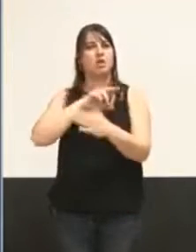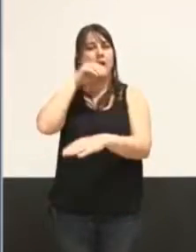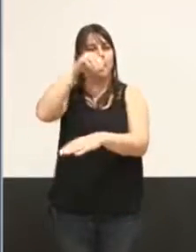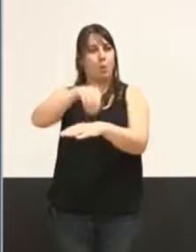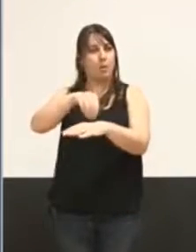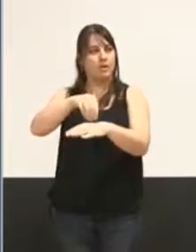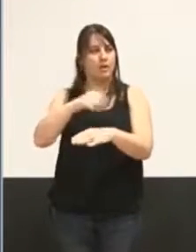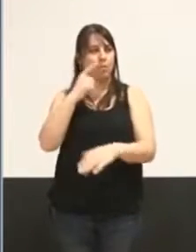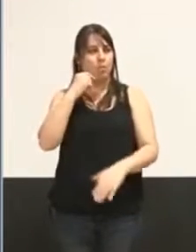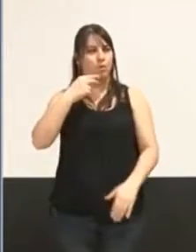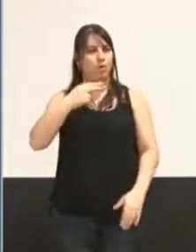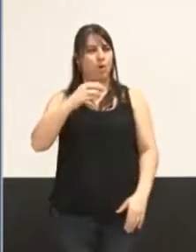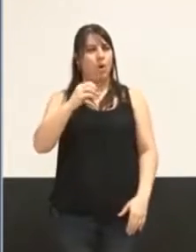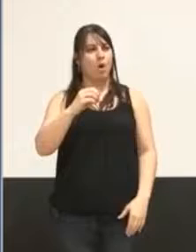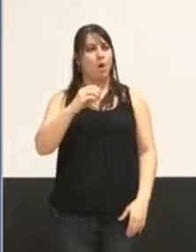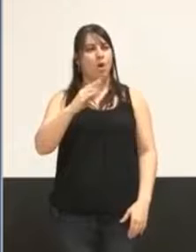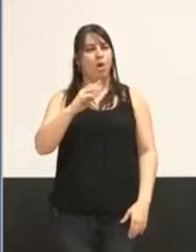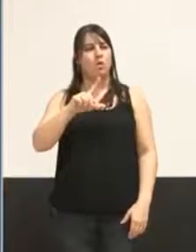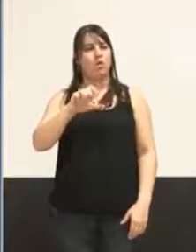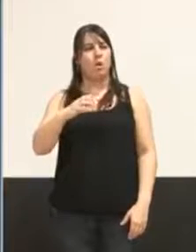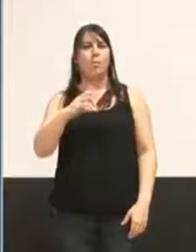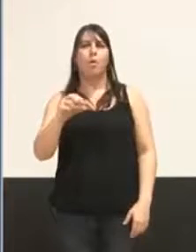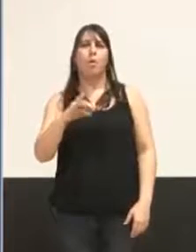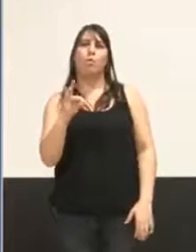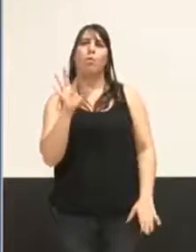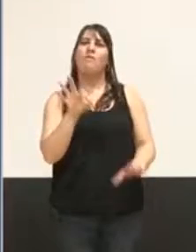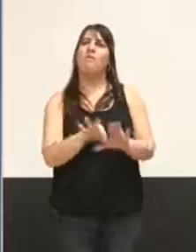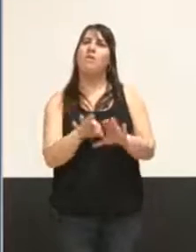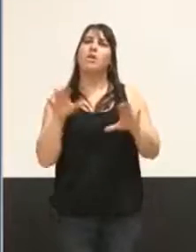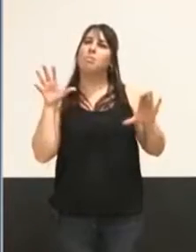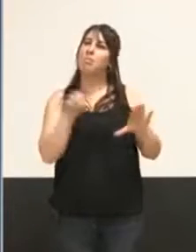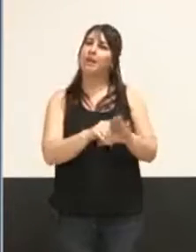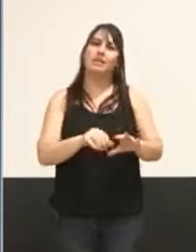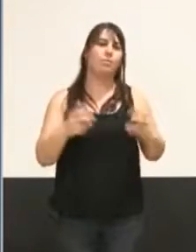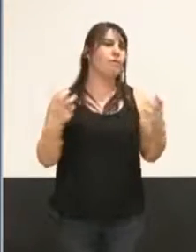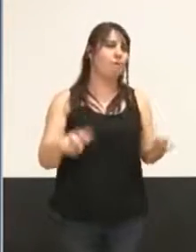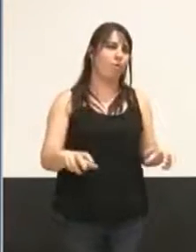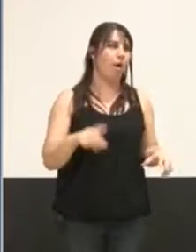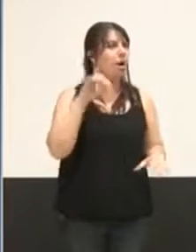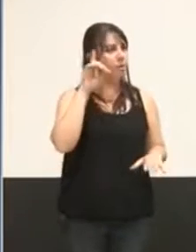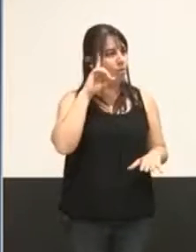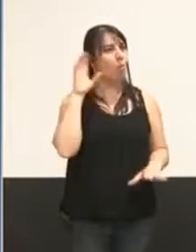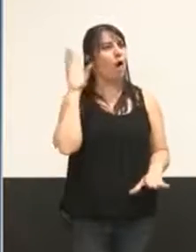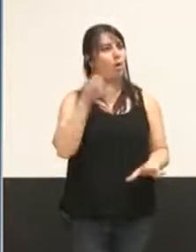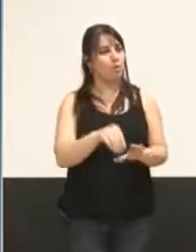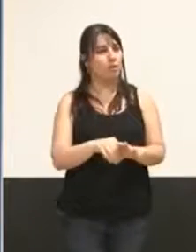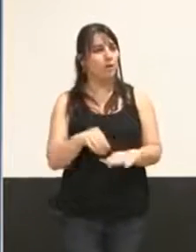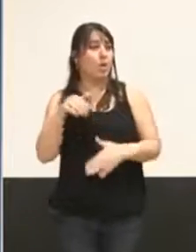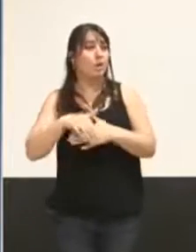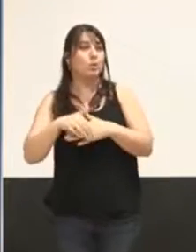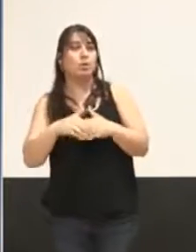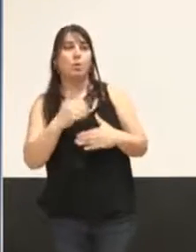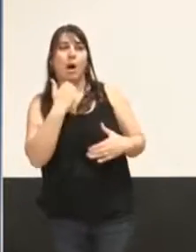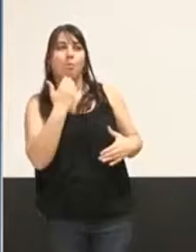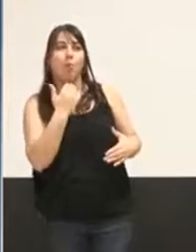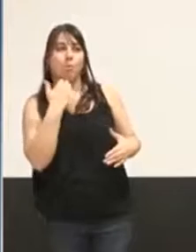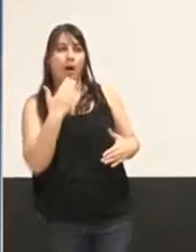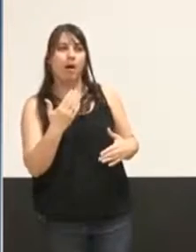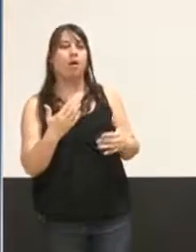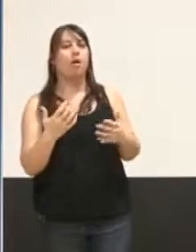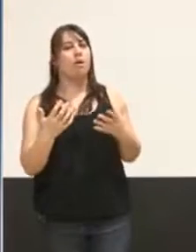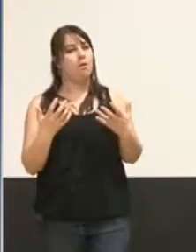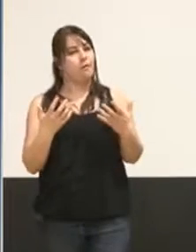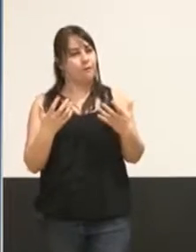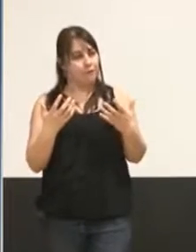Olivier Noblecourt qui m demandé de ne pas participer au vote, y compris parce qu'il ne pouvait être présent ce soir et qu'il souhaitait